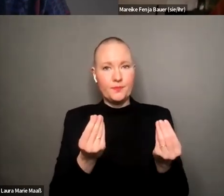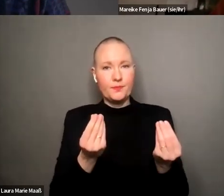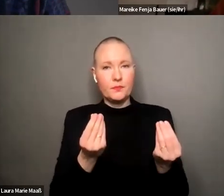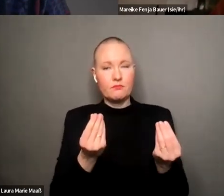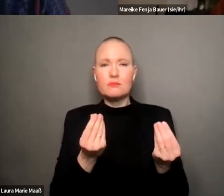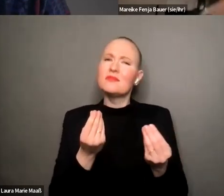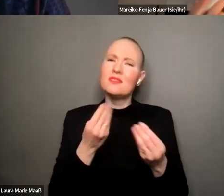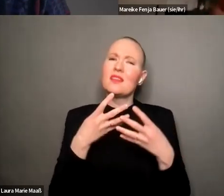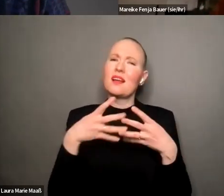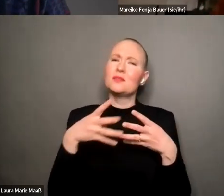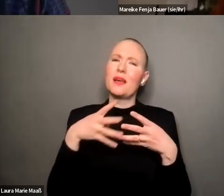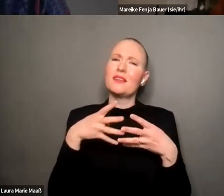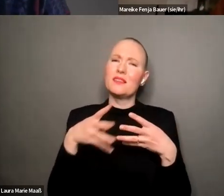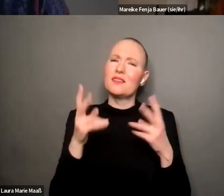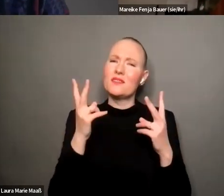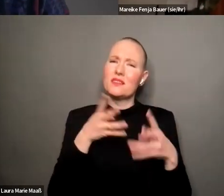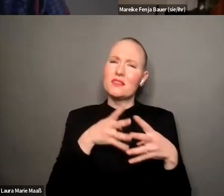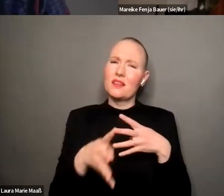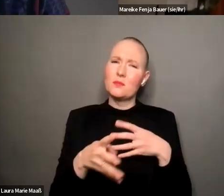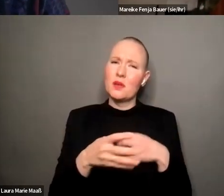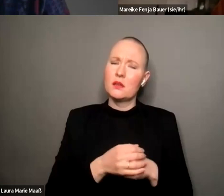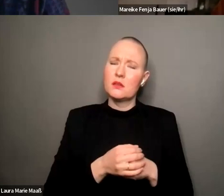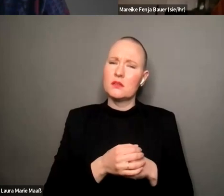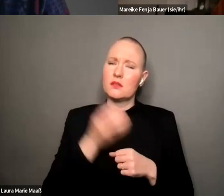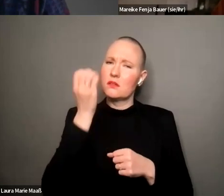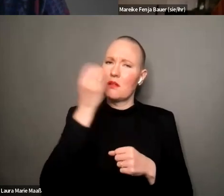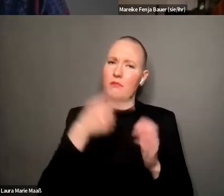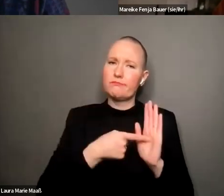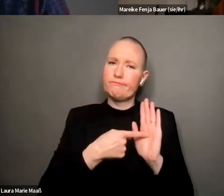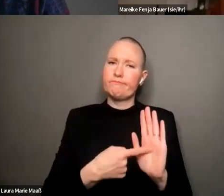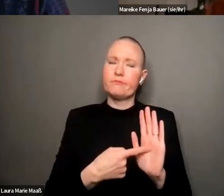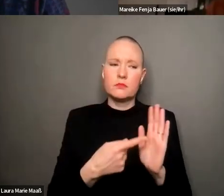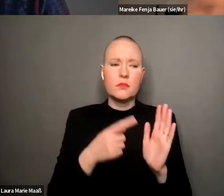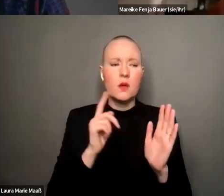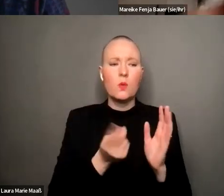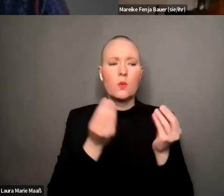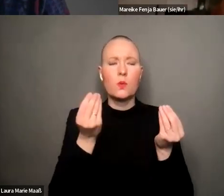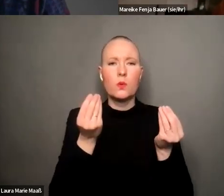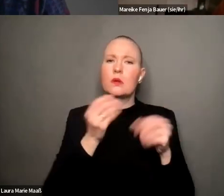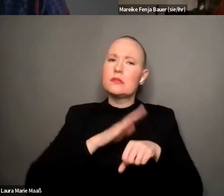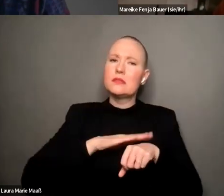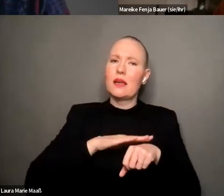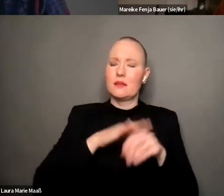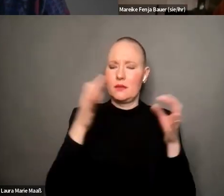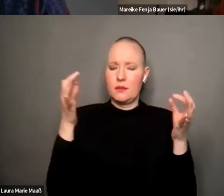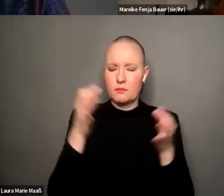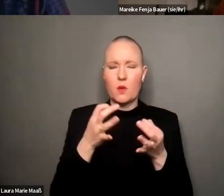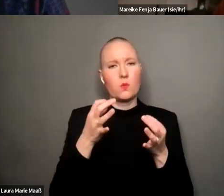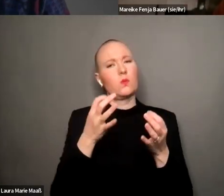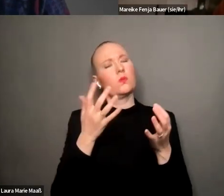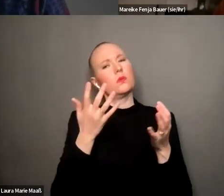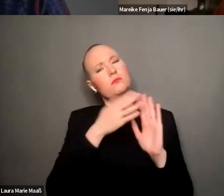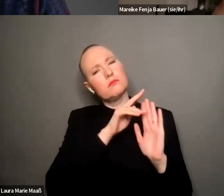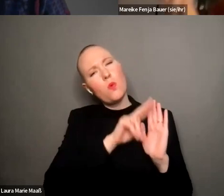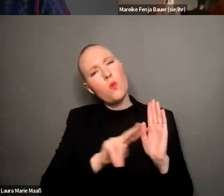zu sein dass das dann natürlich auch irgendwie einfach eine gewisse zeitspanne braucht um ein account zu beobachten